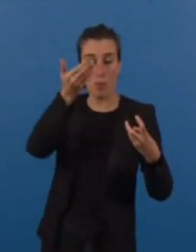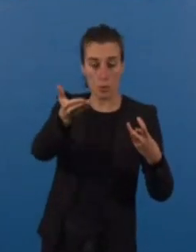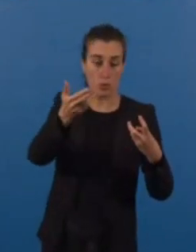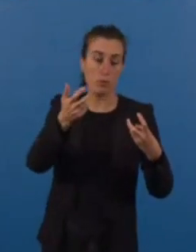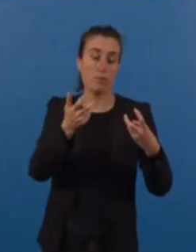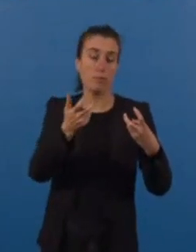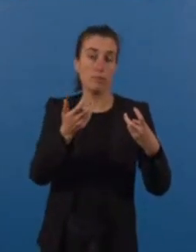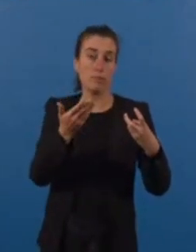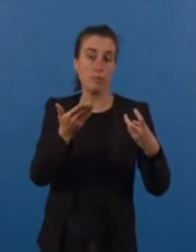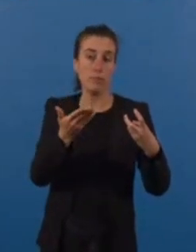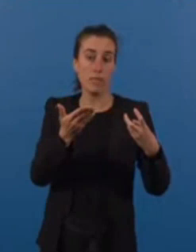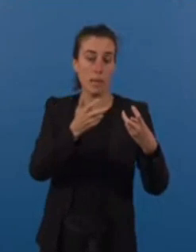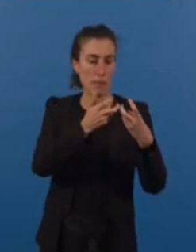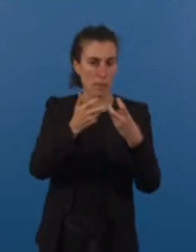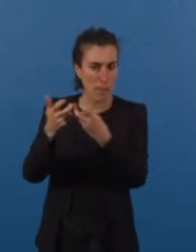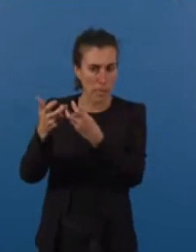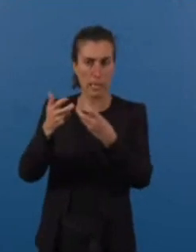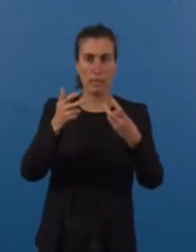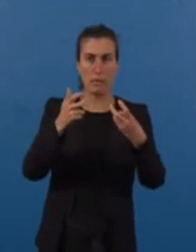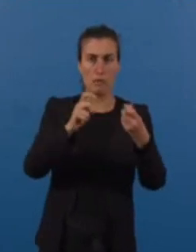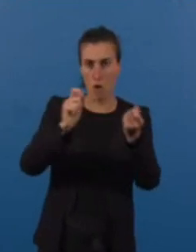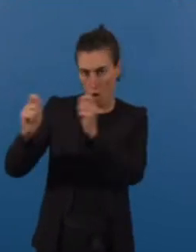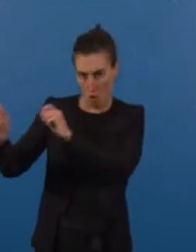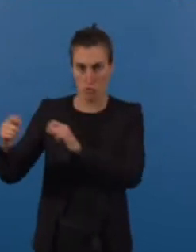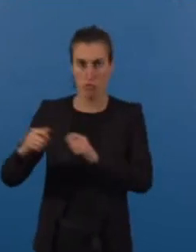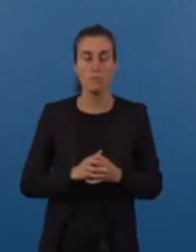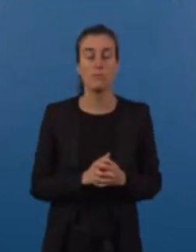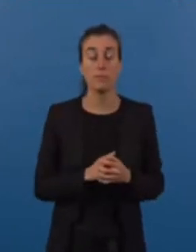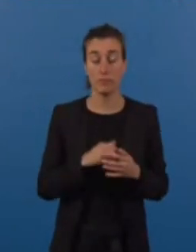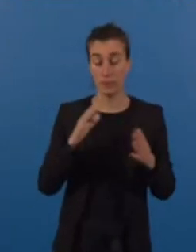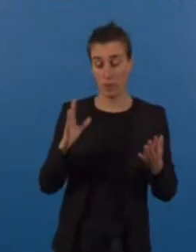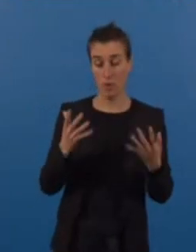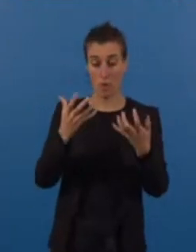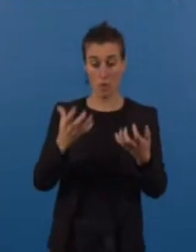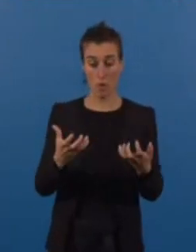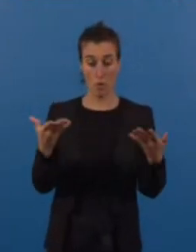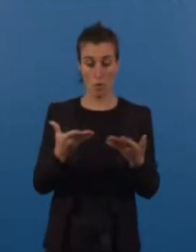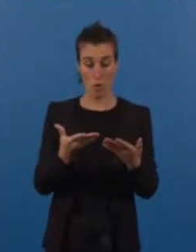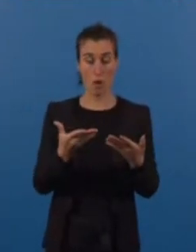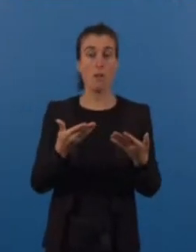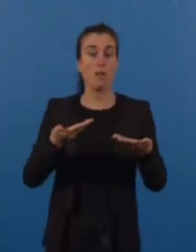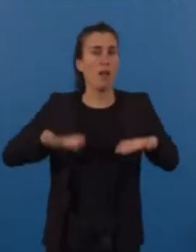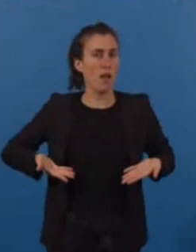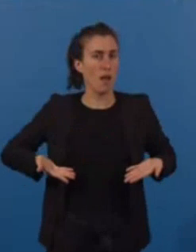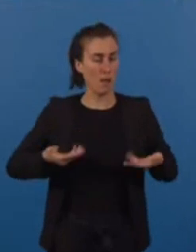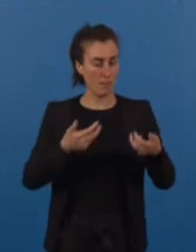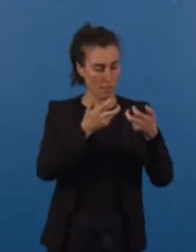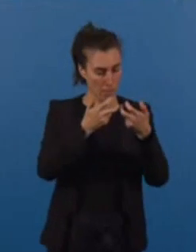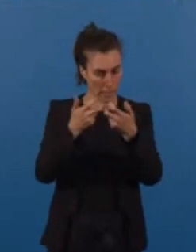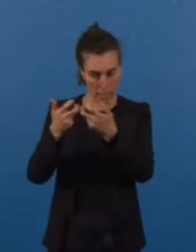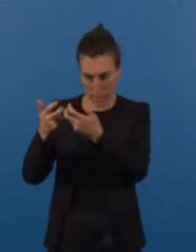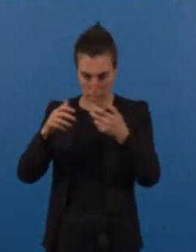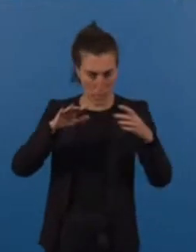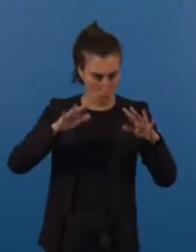de l'architecture de nos prix de l'eau. Nous avons souhaité en effet étudier la structuration actuelle de nos prix et ses